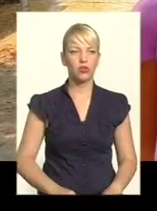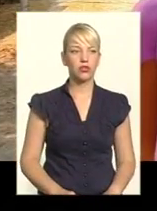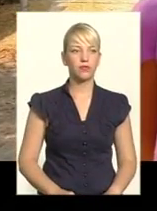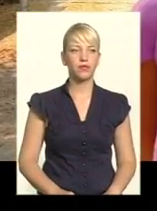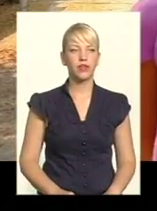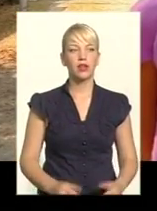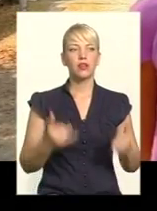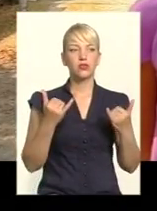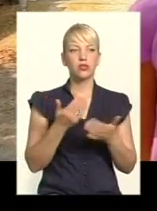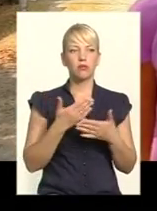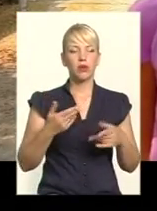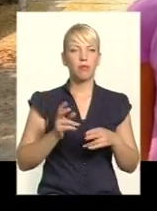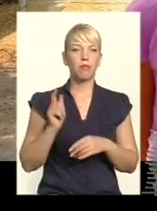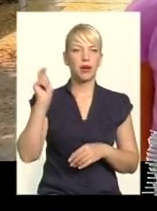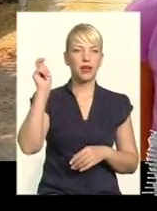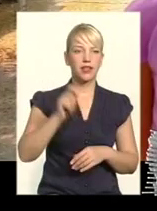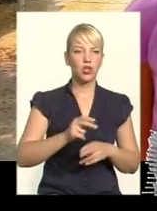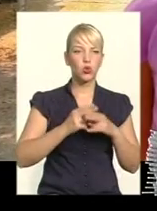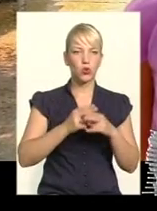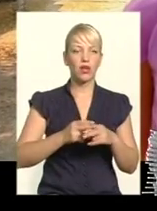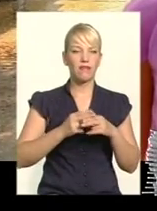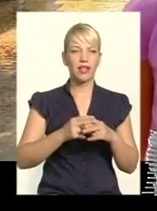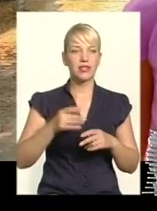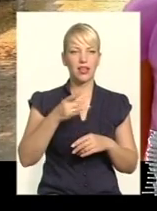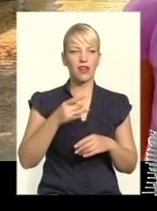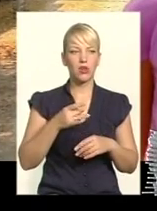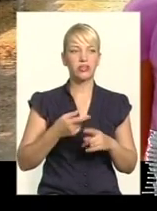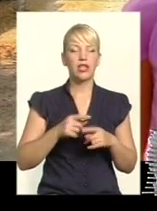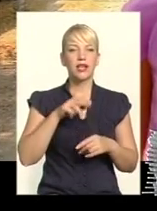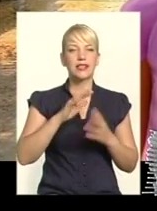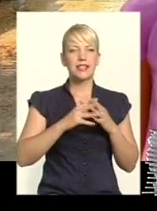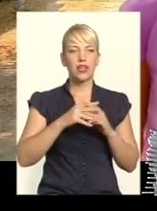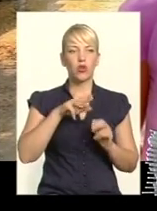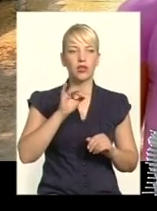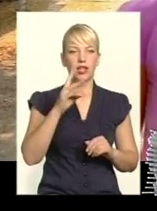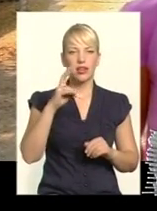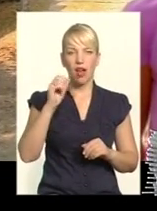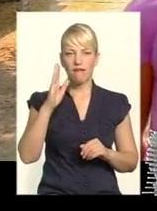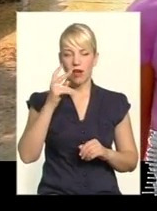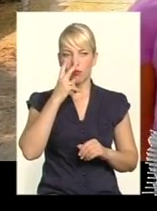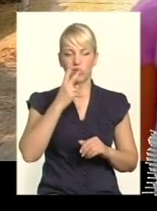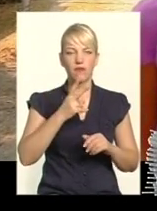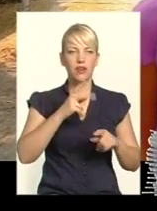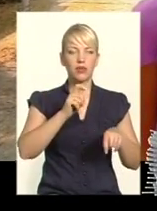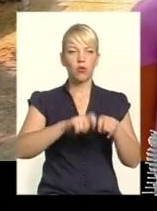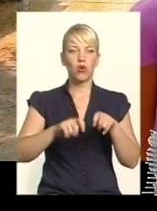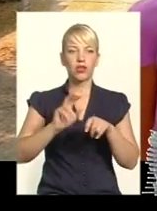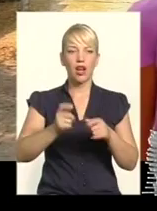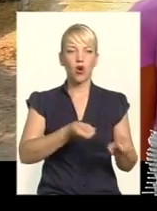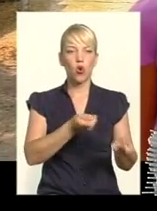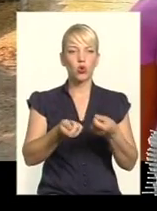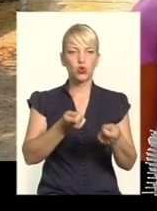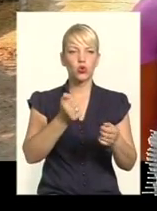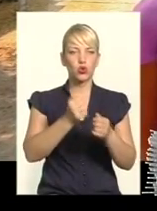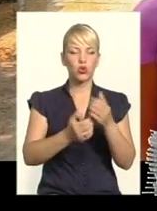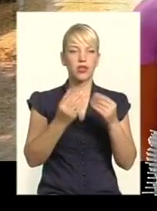Сьогодні ми приїхали до Новецький район з села Тарнава подивитись, проконтролювати, як саме проходить розгрузка щебня, як саме